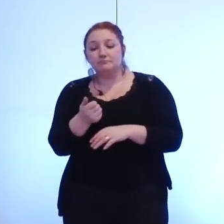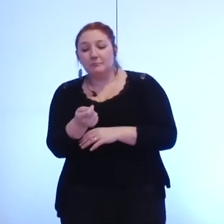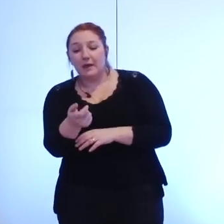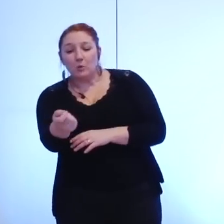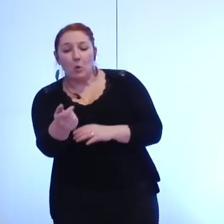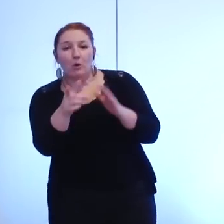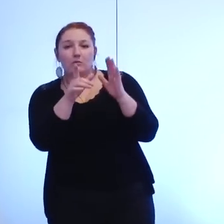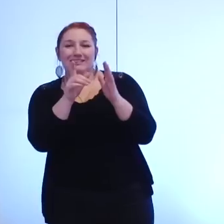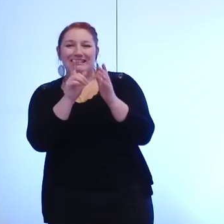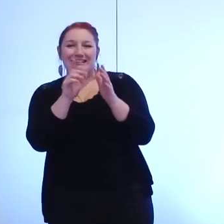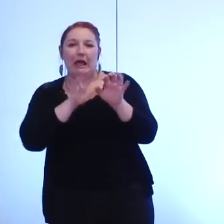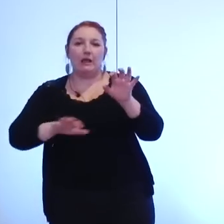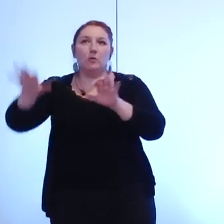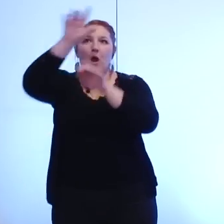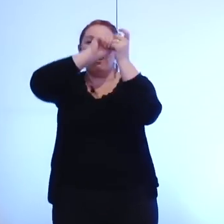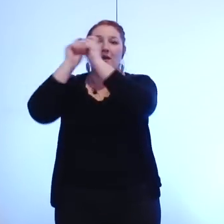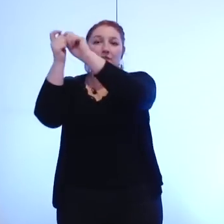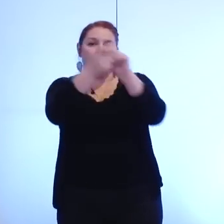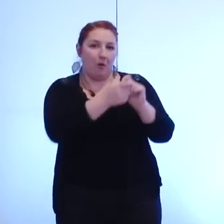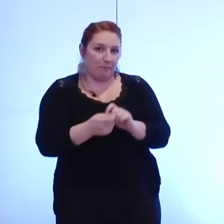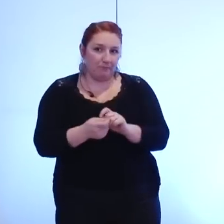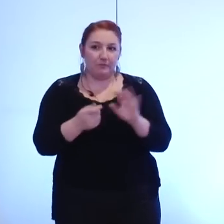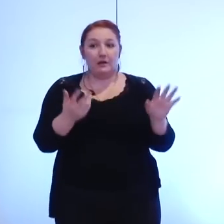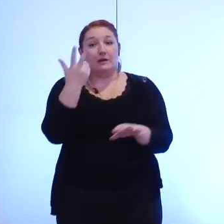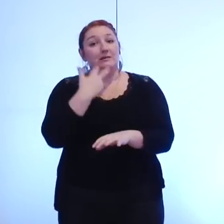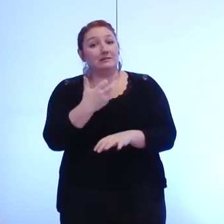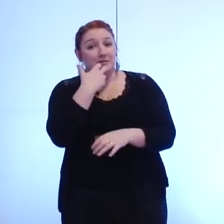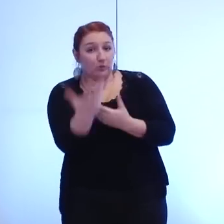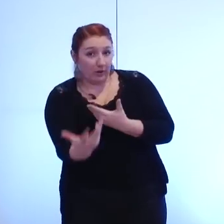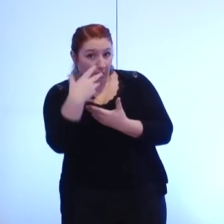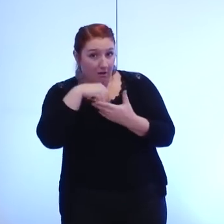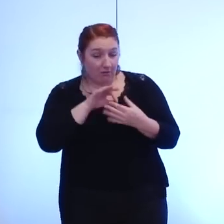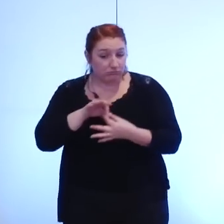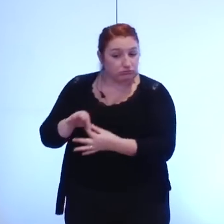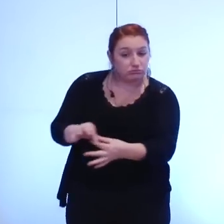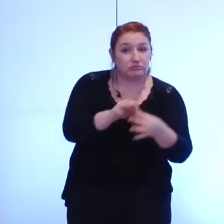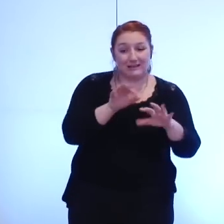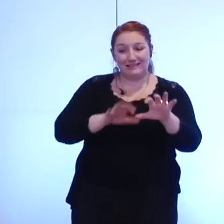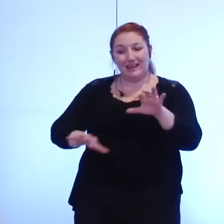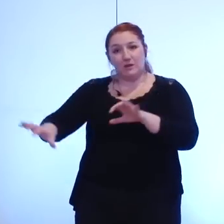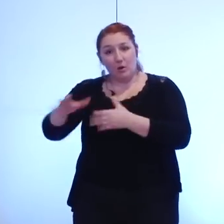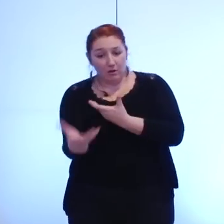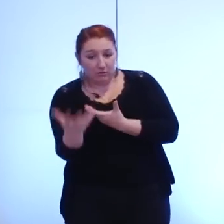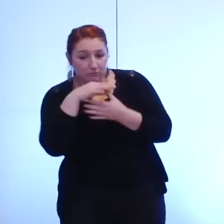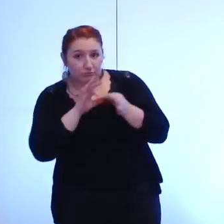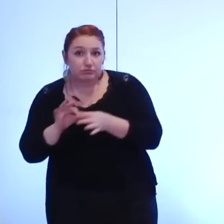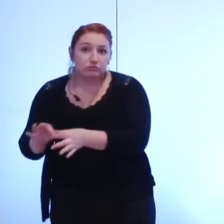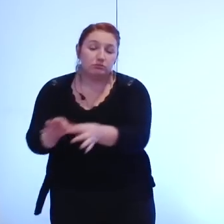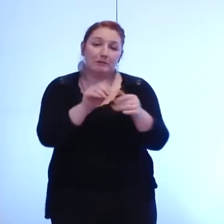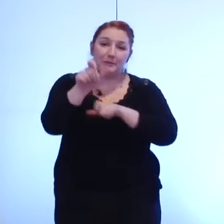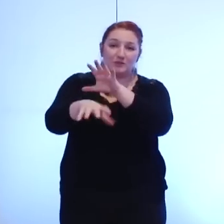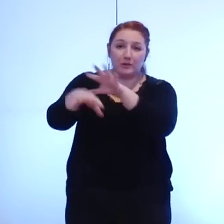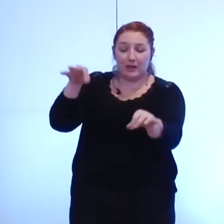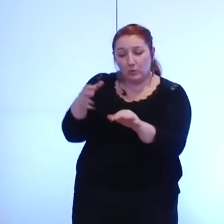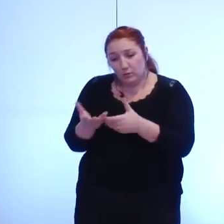réussir de telles réformes quand elles sont construites avec les citoyens avec les territoires avec les élus locaux plutôt que